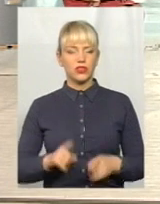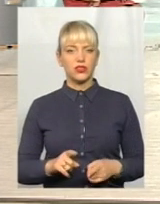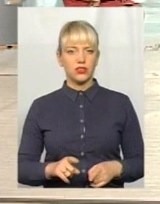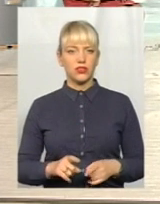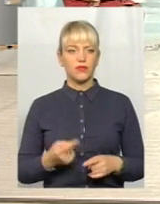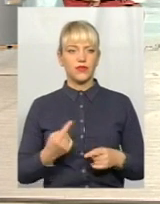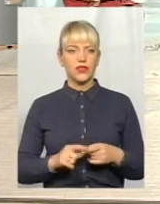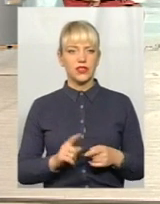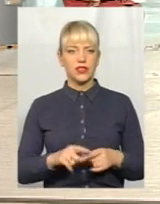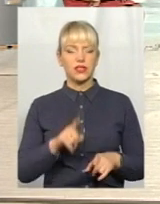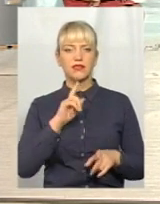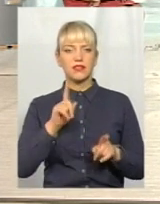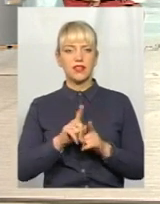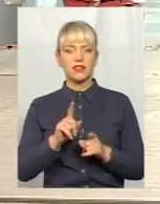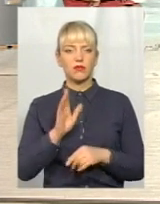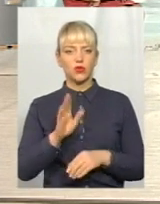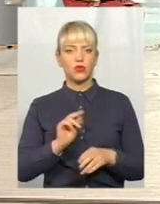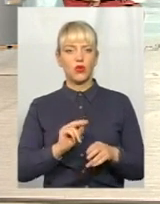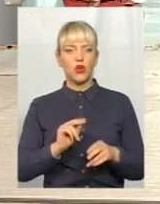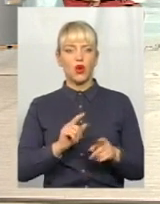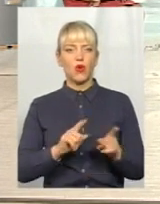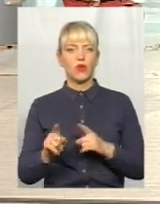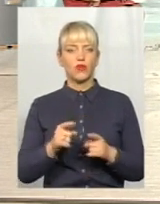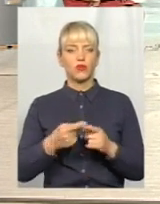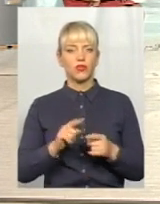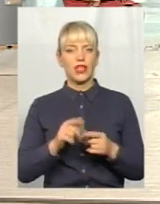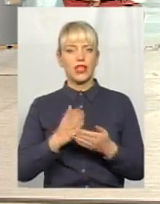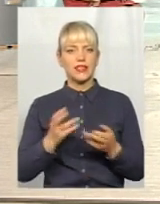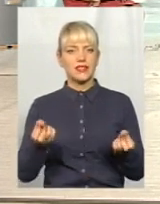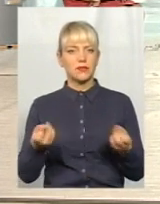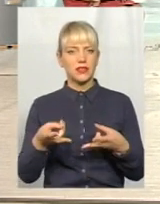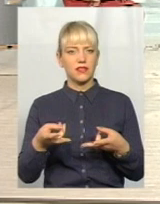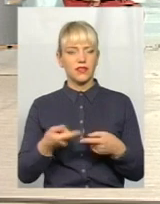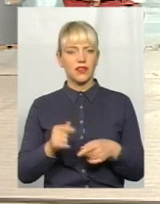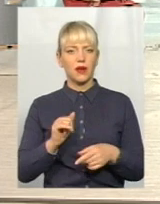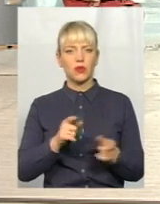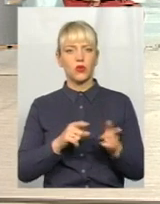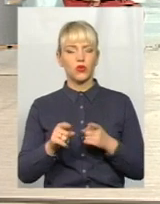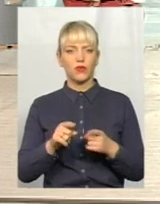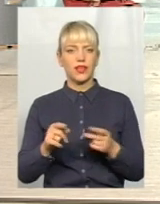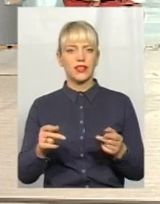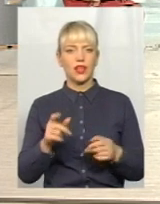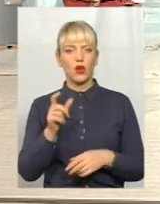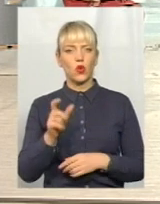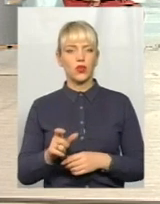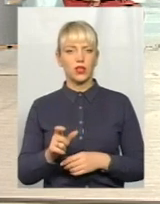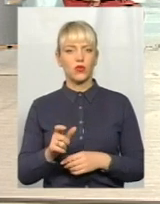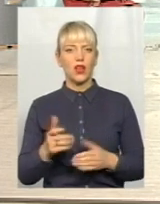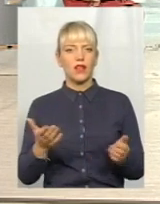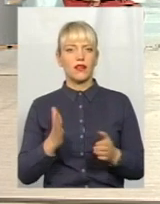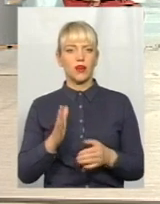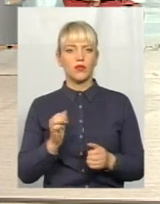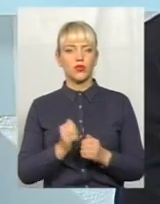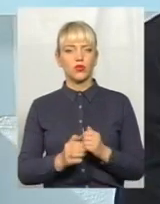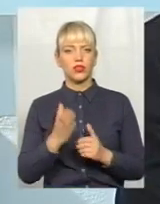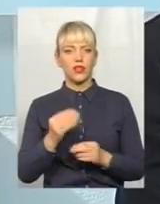ці сестри будуть готуватися, тут є буде специфіка, на мою думку, підготувати людину, яка буде кожен